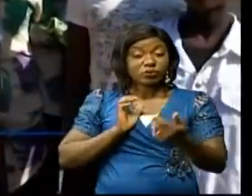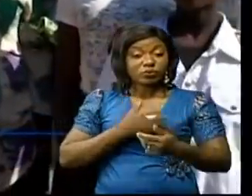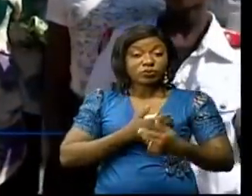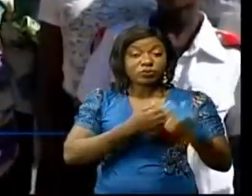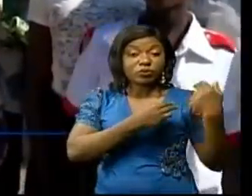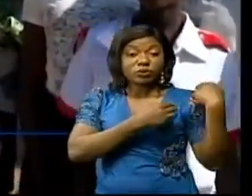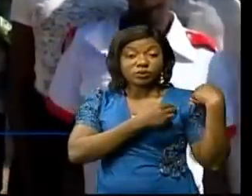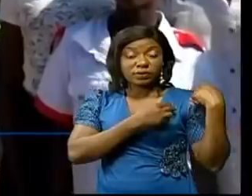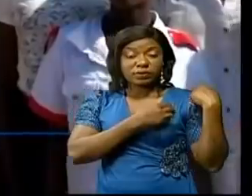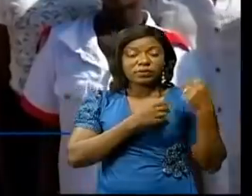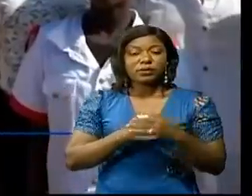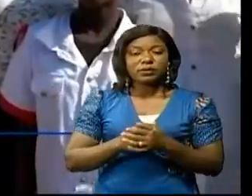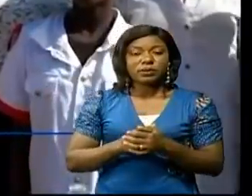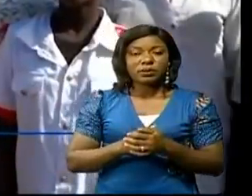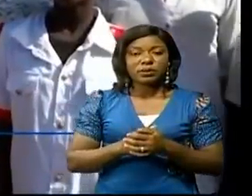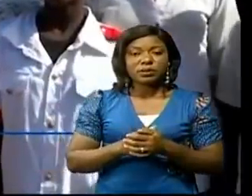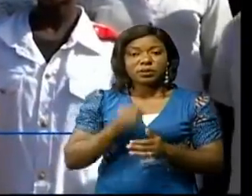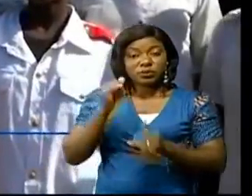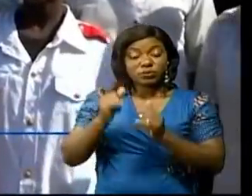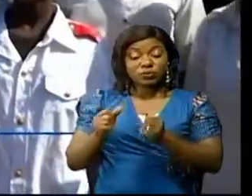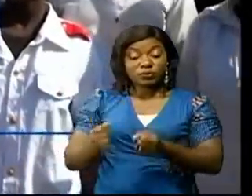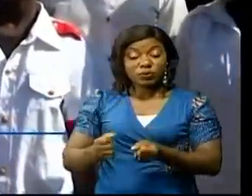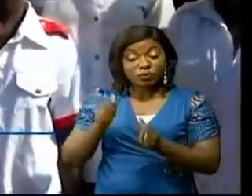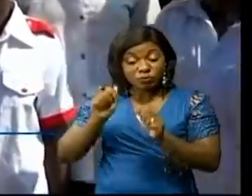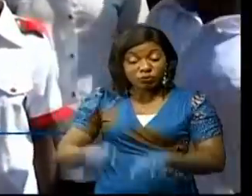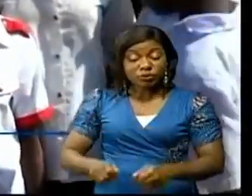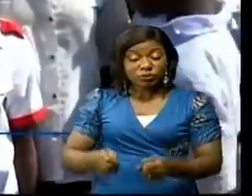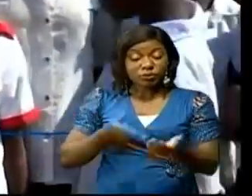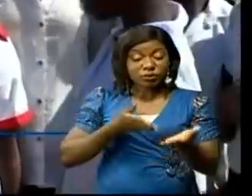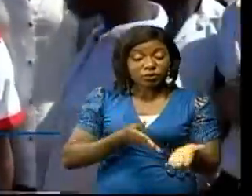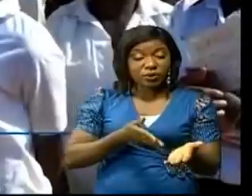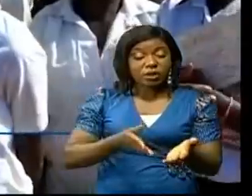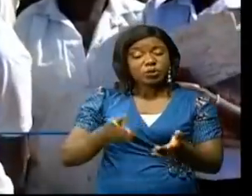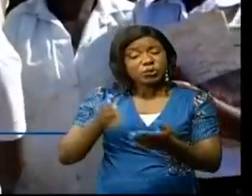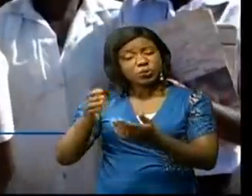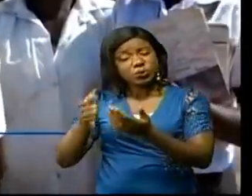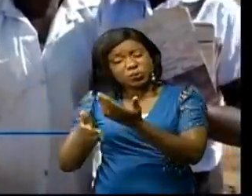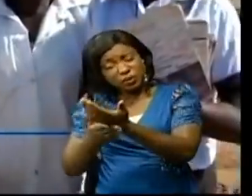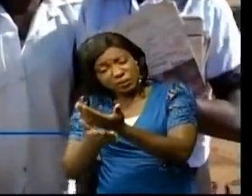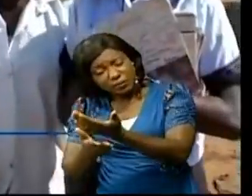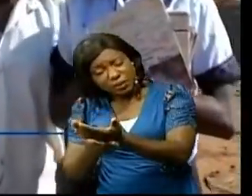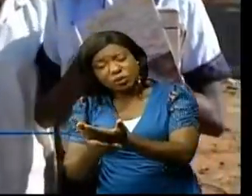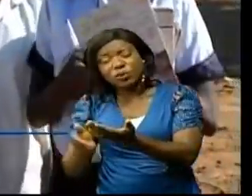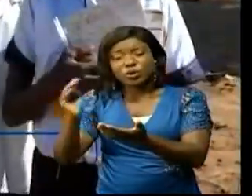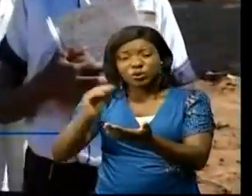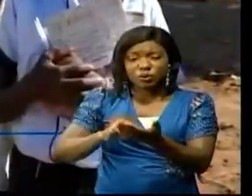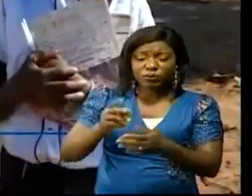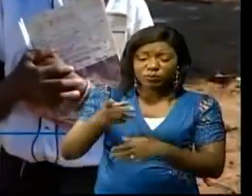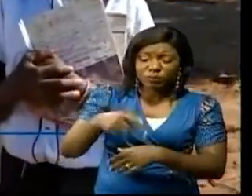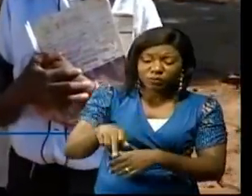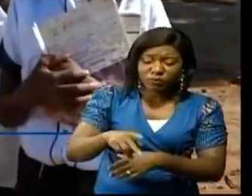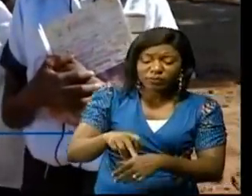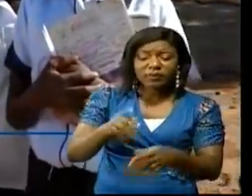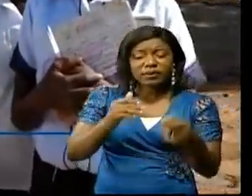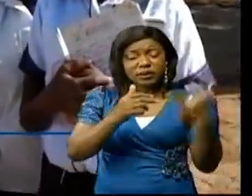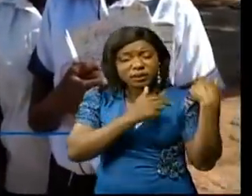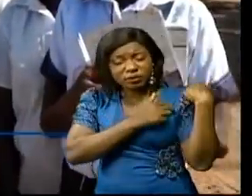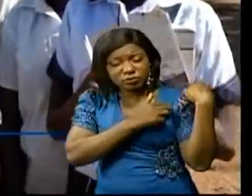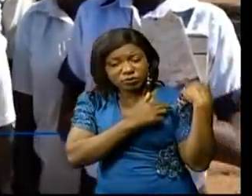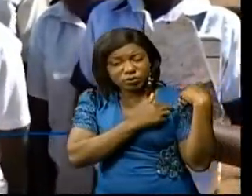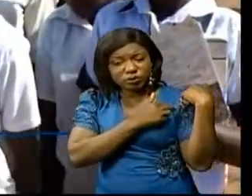préfet, s'il a quelque chose, s'il peut nous aider. Nous plairons aussi pour dire aux professeurs s'il peut